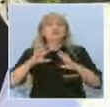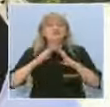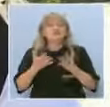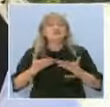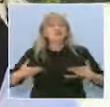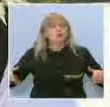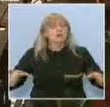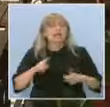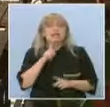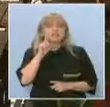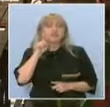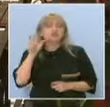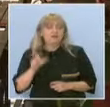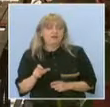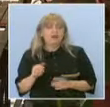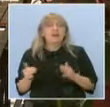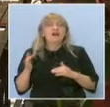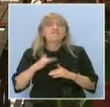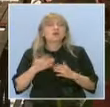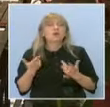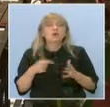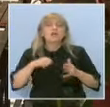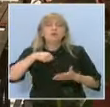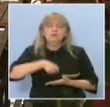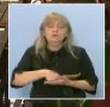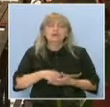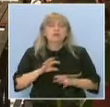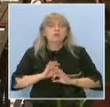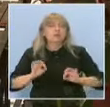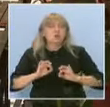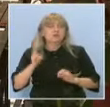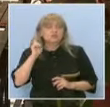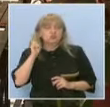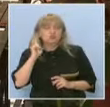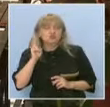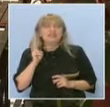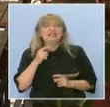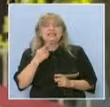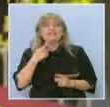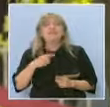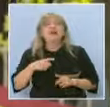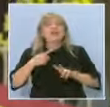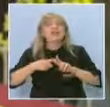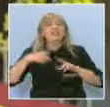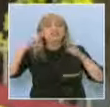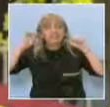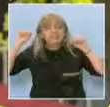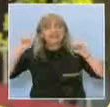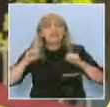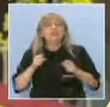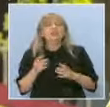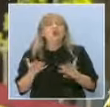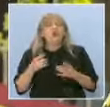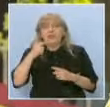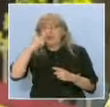около нас, за човешкото най-вече. Върху какво акцентират при подготовката на педагозите в Нидерландия и кои са най-важните знания, които трябва да